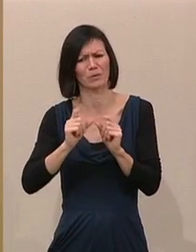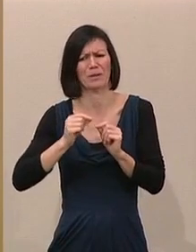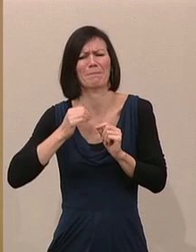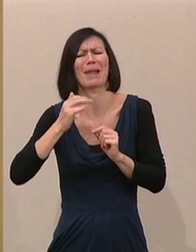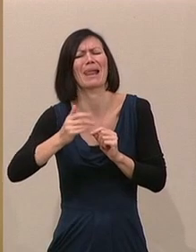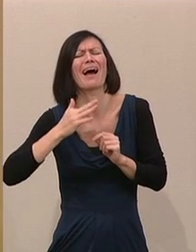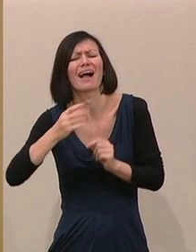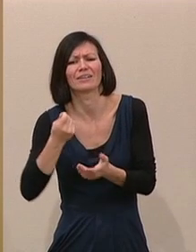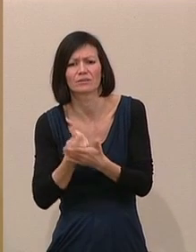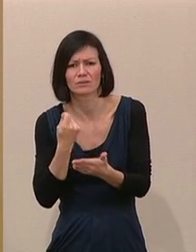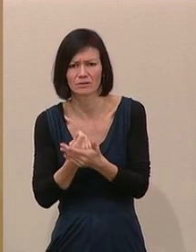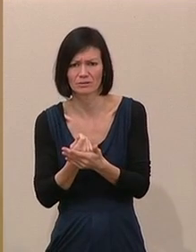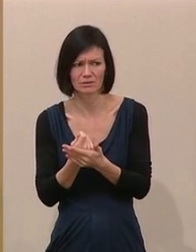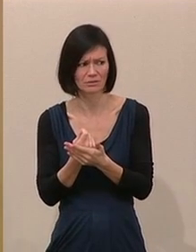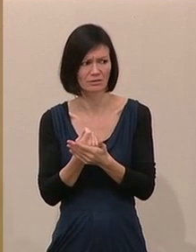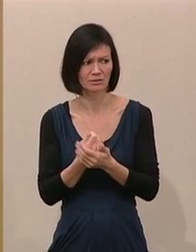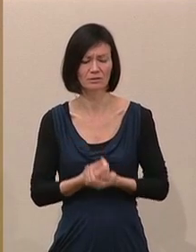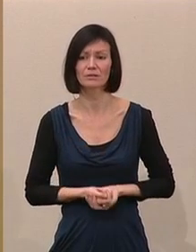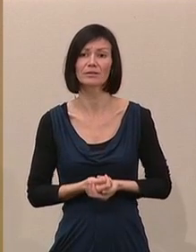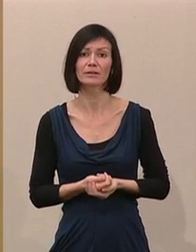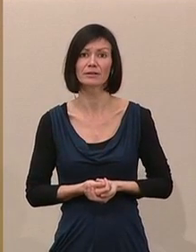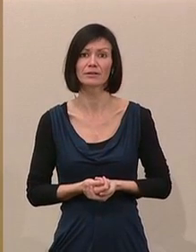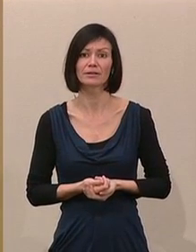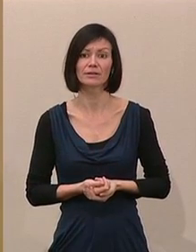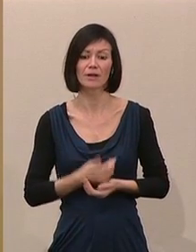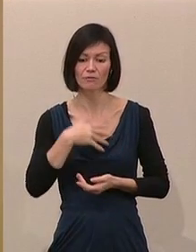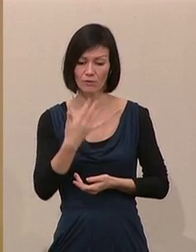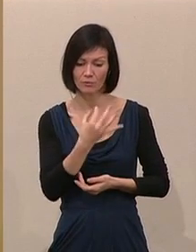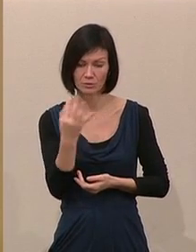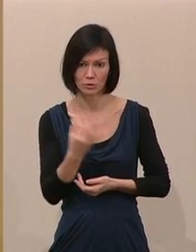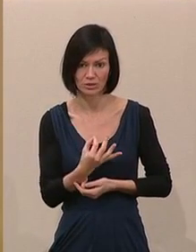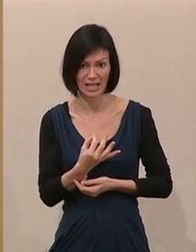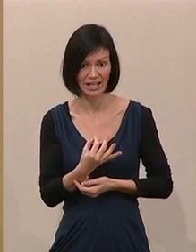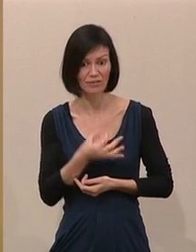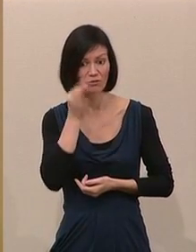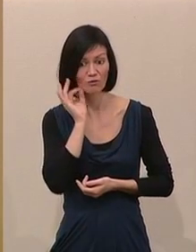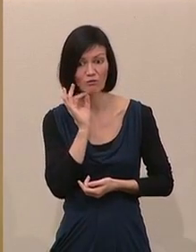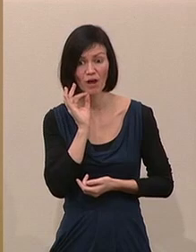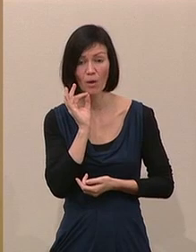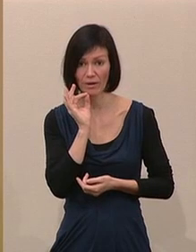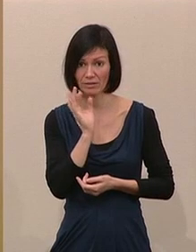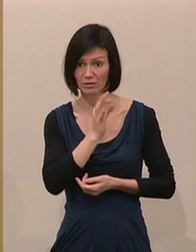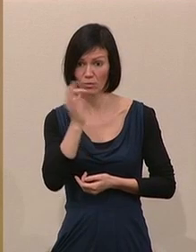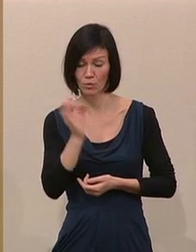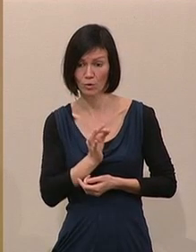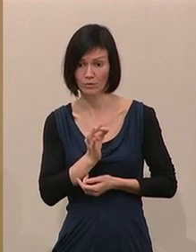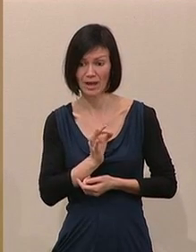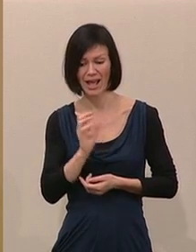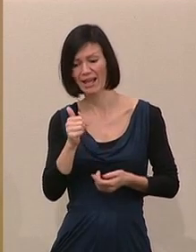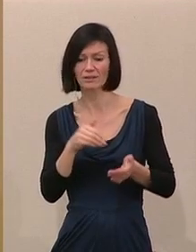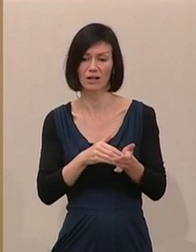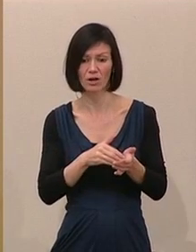an die Bundesregierung gerichteten Forderungen. Eine 50-Prozent-Frauenquote, 1.750